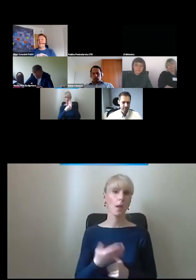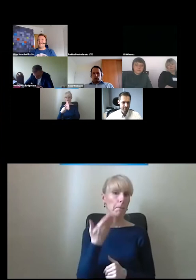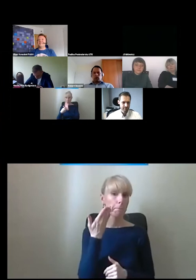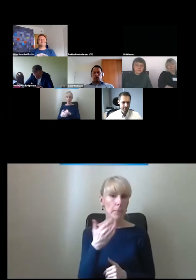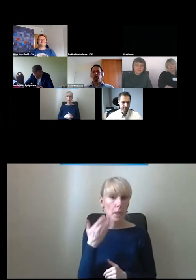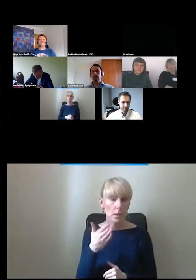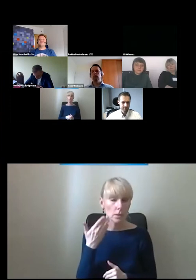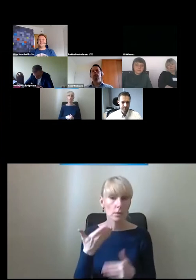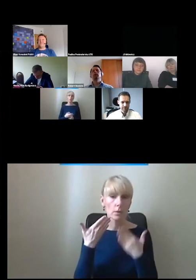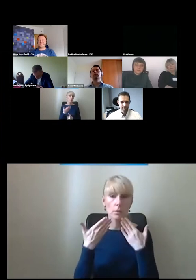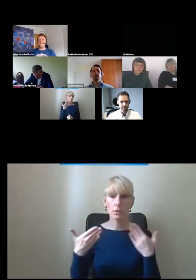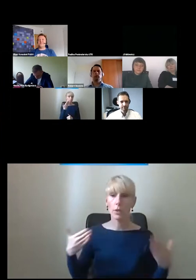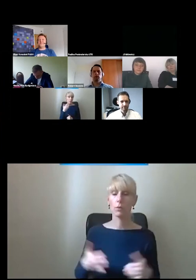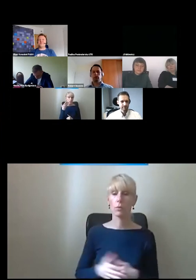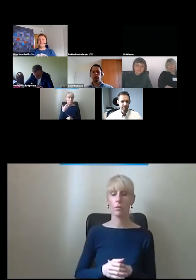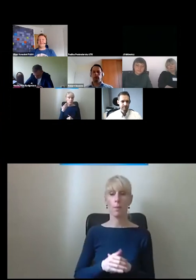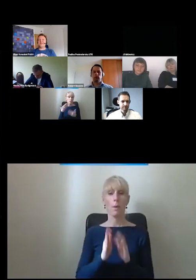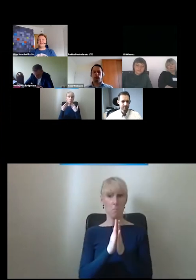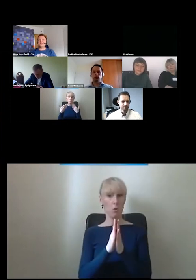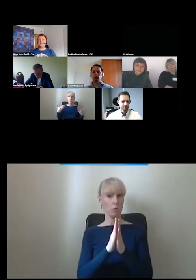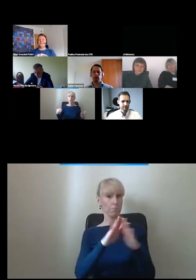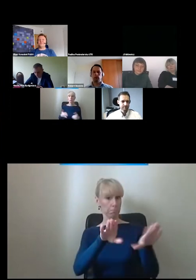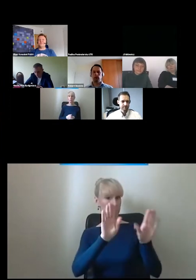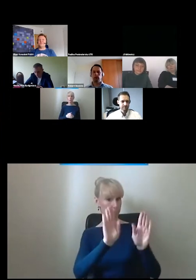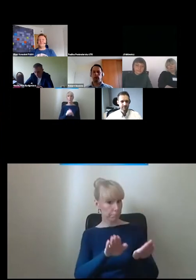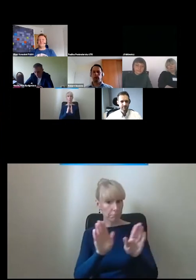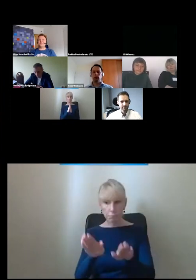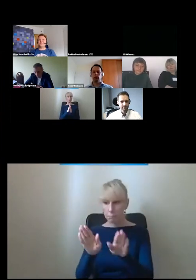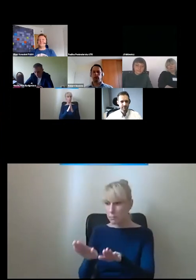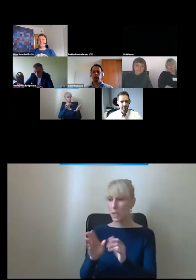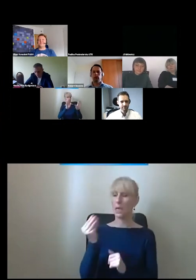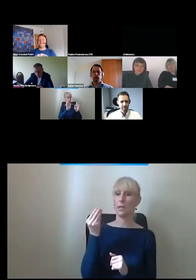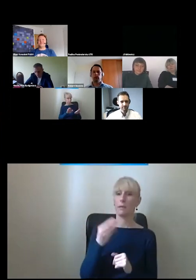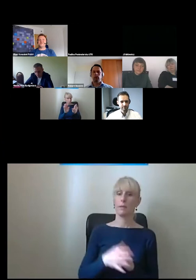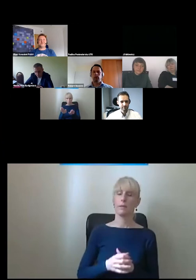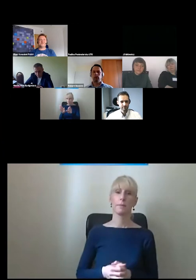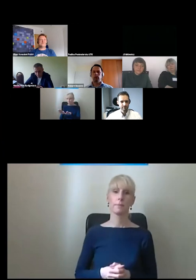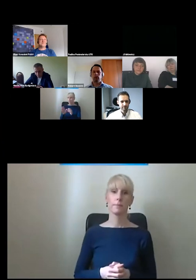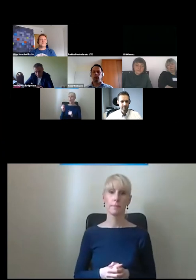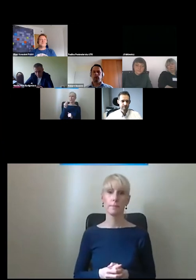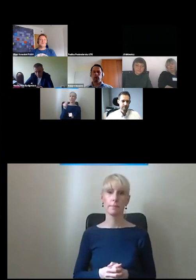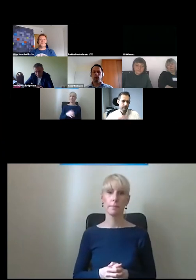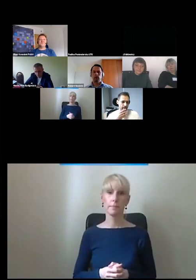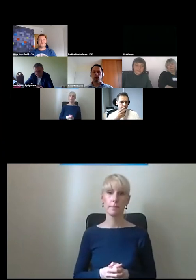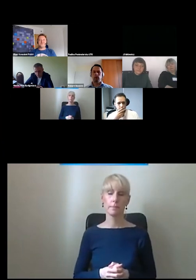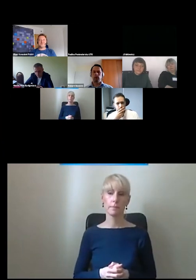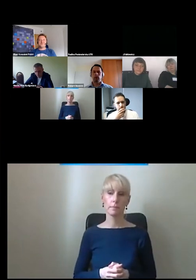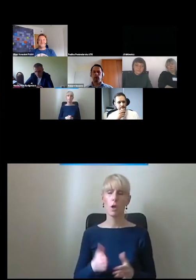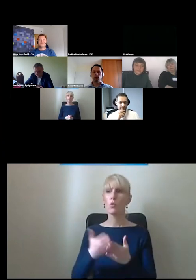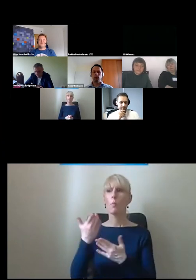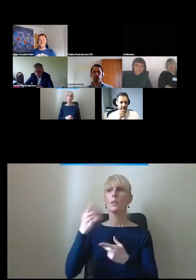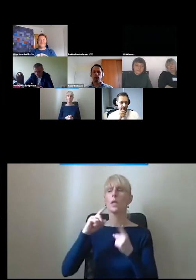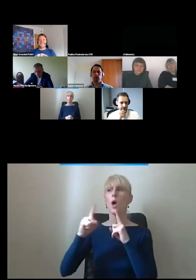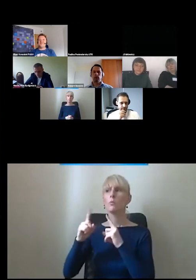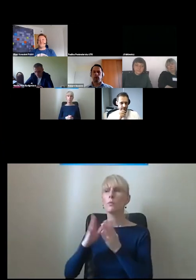za tą część. Zapraszamy oczywiście do pozostania z nami, bo zdarza się często naszym rozmówcom, że